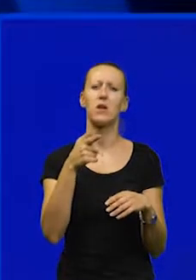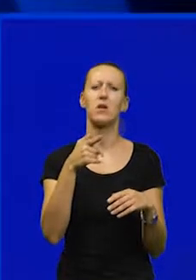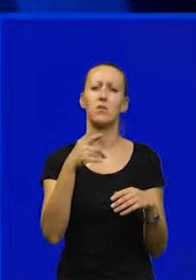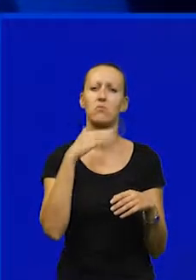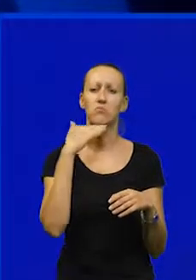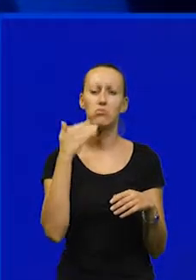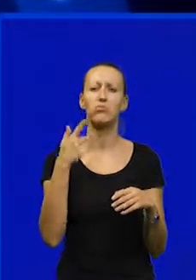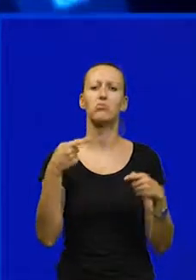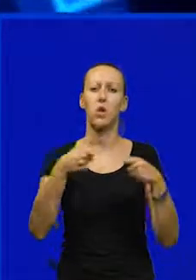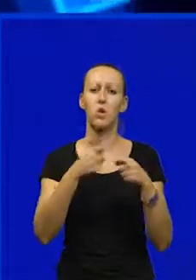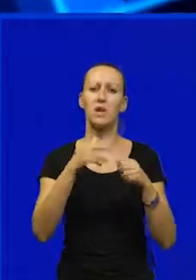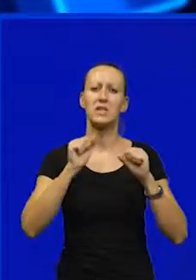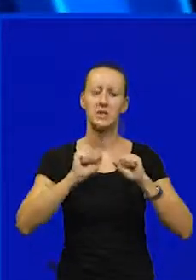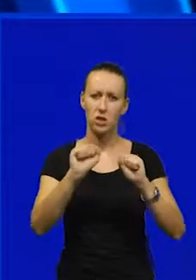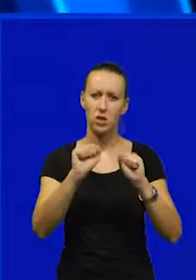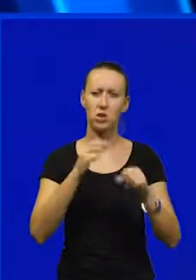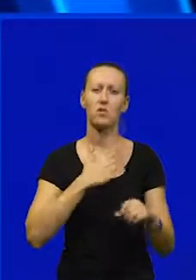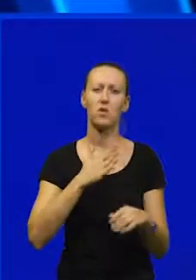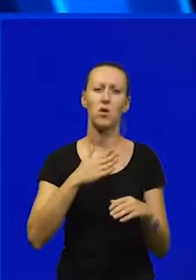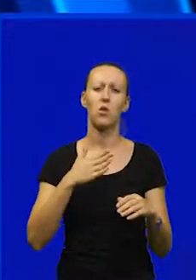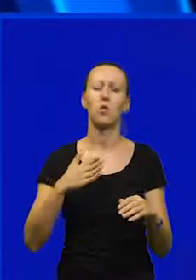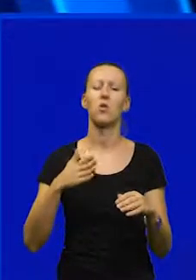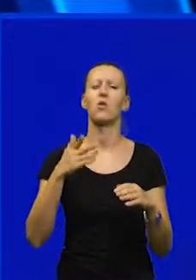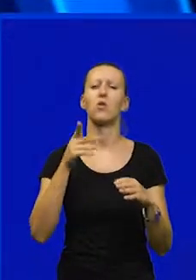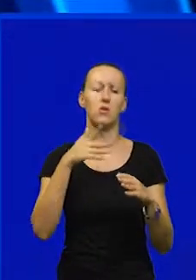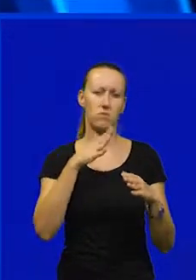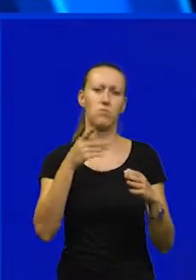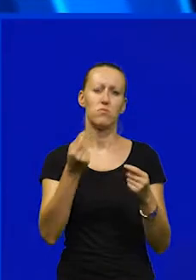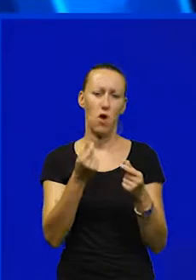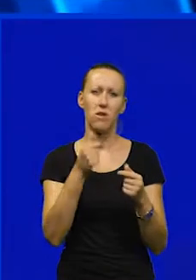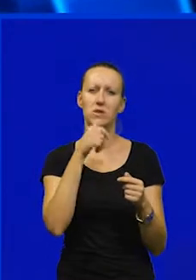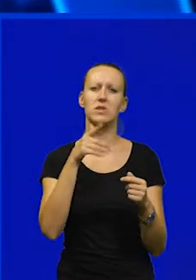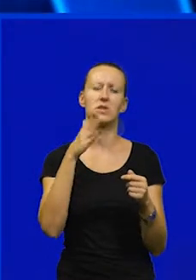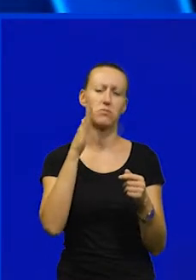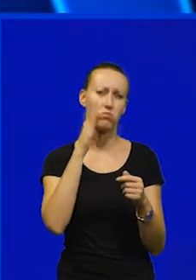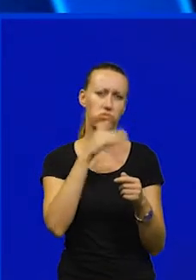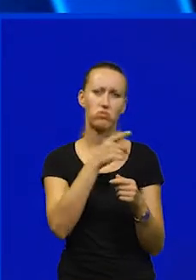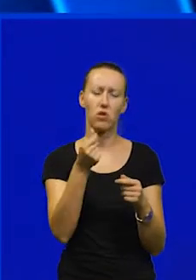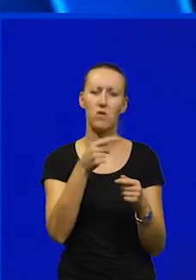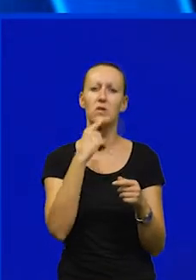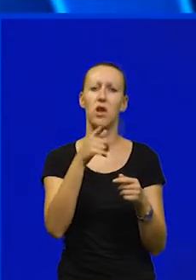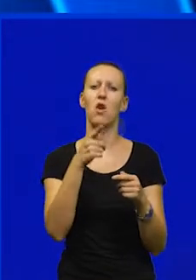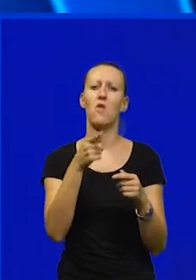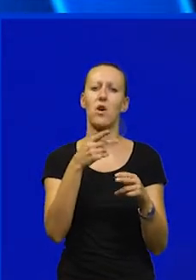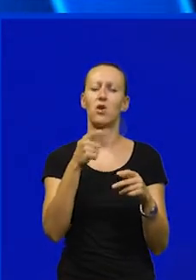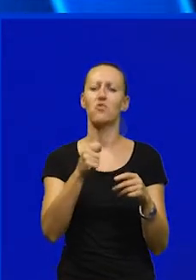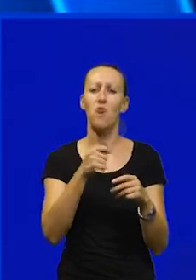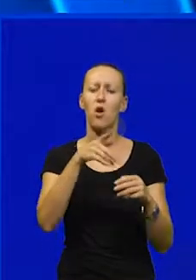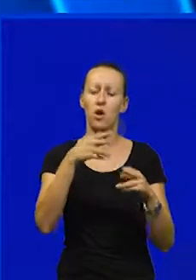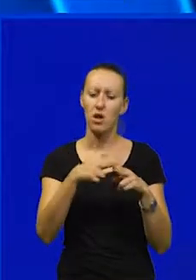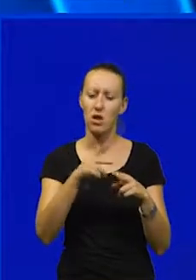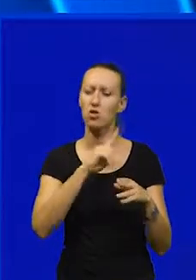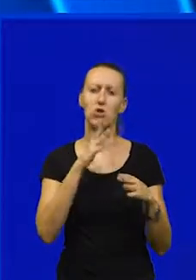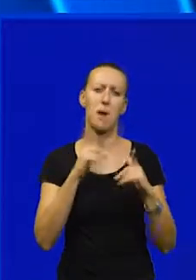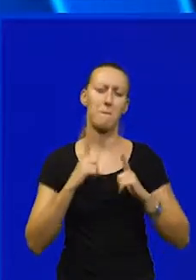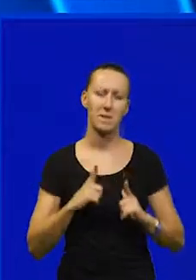duboko da zaštiti svoj budžet i nacionalna sredstva da se ovaj Gordijski čvor riješi na što primjer